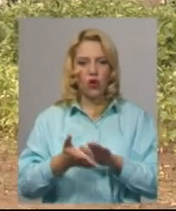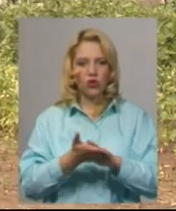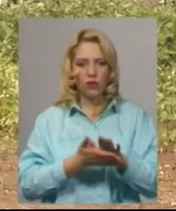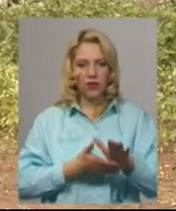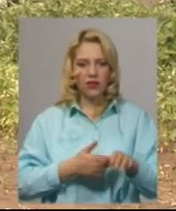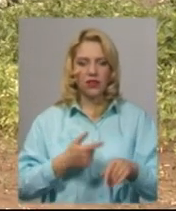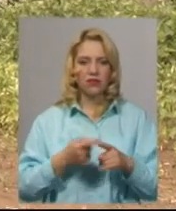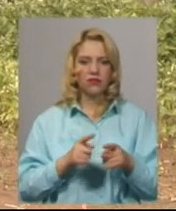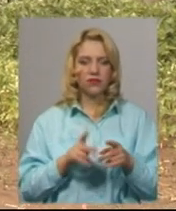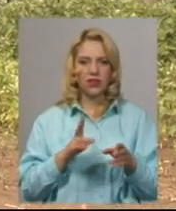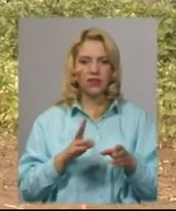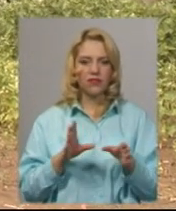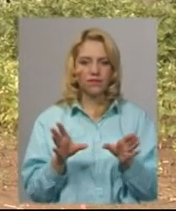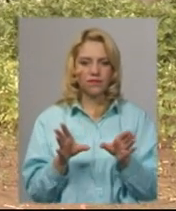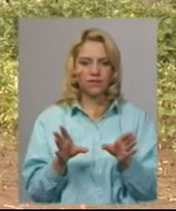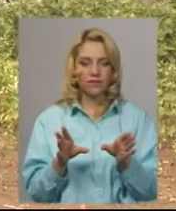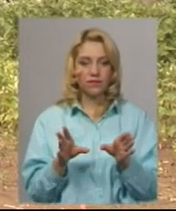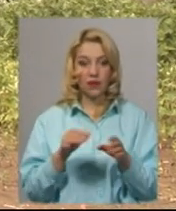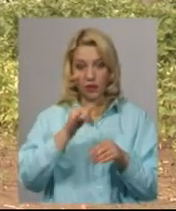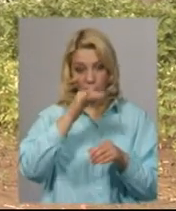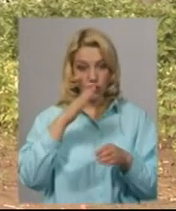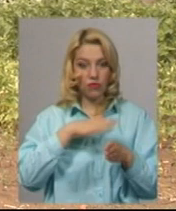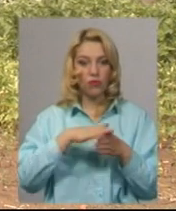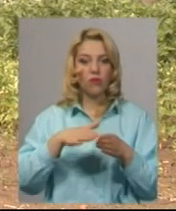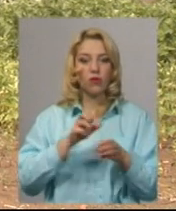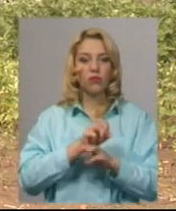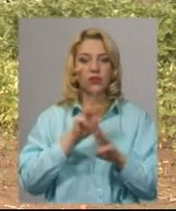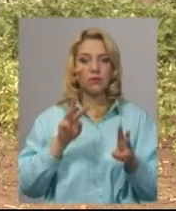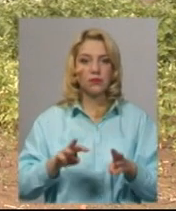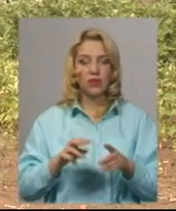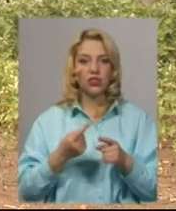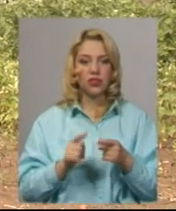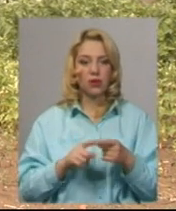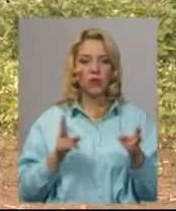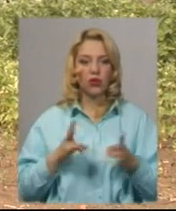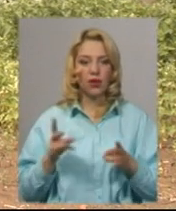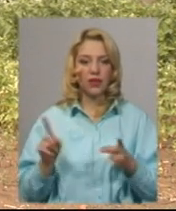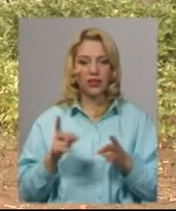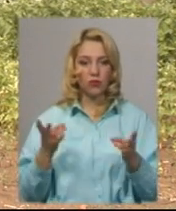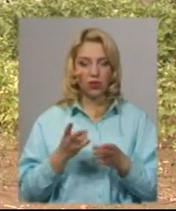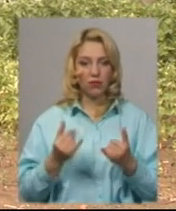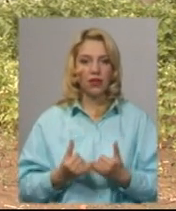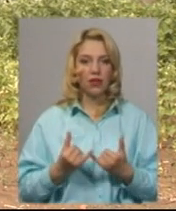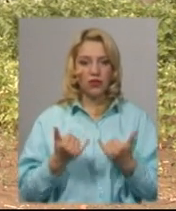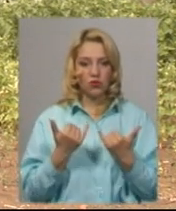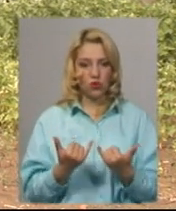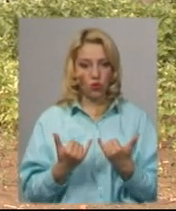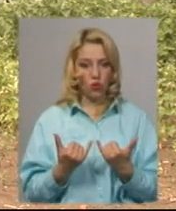зовнішній сумісник, який не може в повному обсязі забезпечити навіть ті потреби, які нам потрібні на сьогодні.